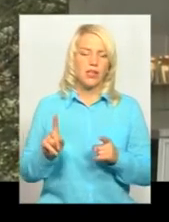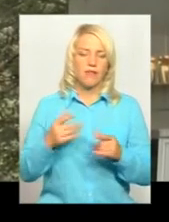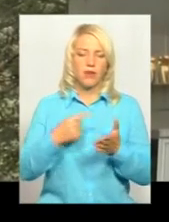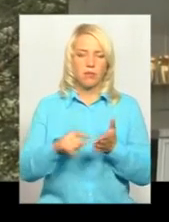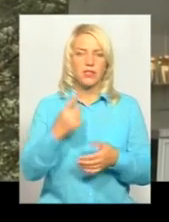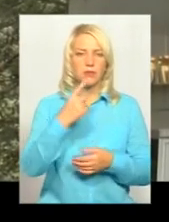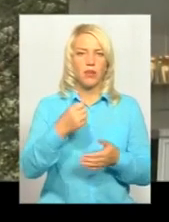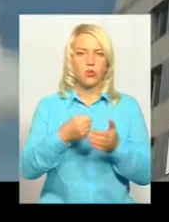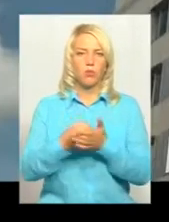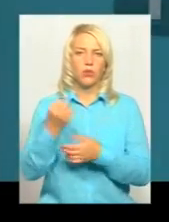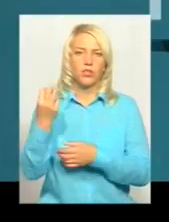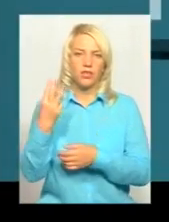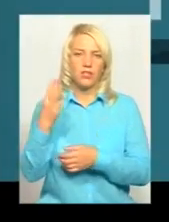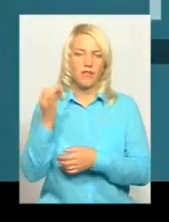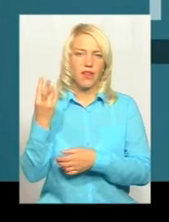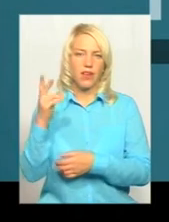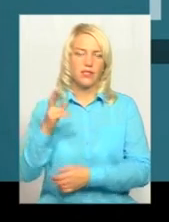вересня, каже Андрій Ропотан.